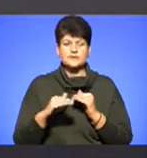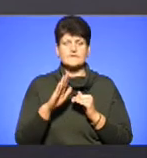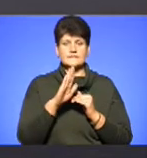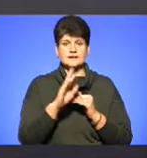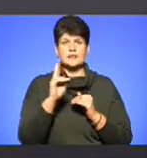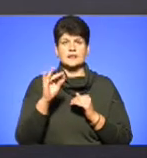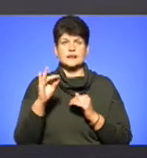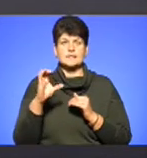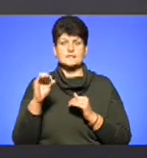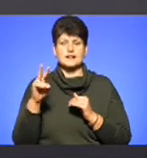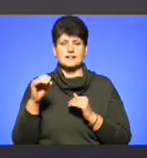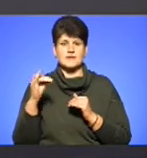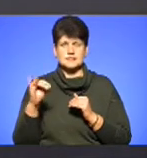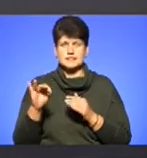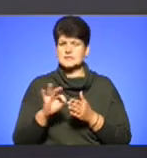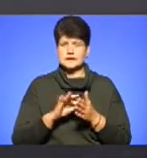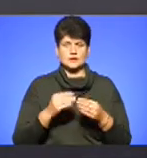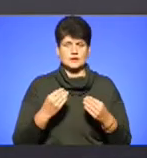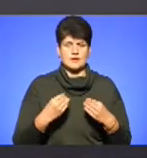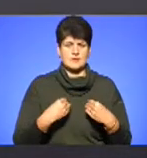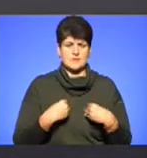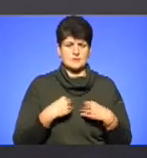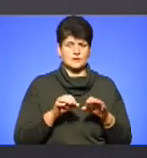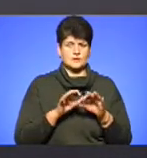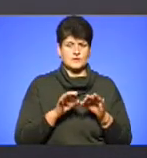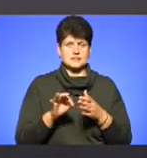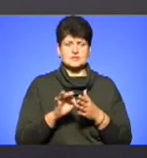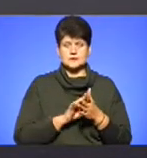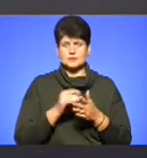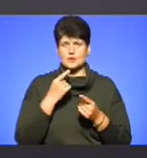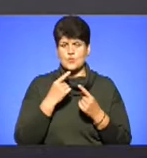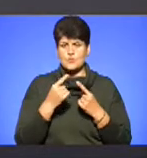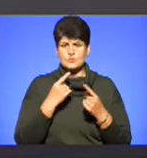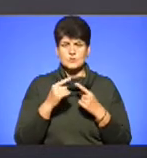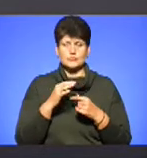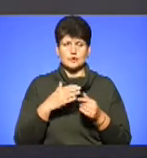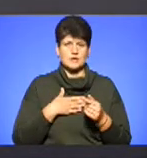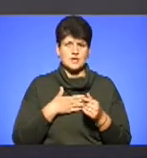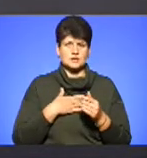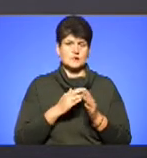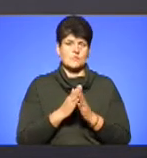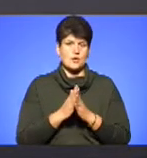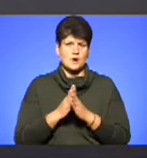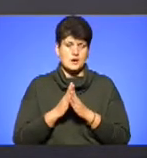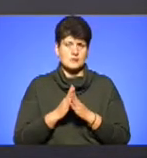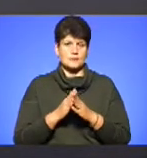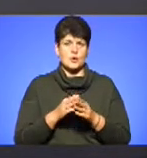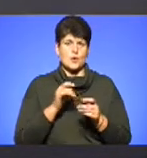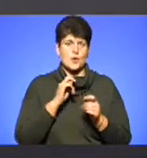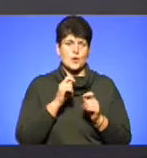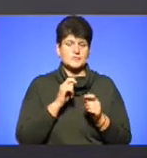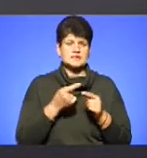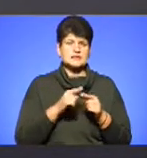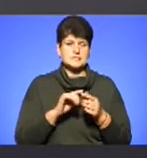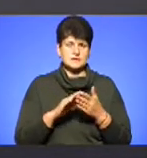Киселевським, який одразу дав нам коментар і щоразу відгукувався на наші прохання про коментарі з приводу цієї